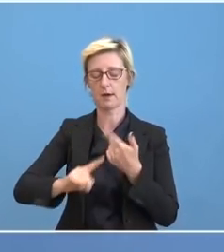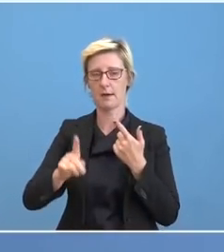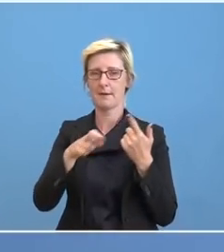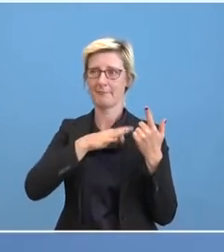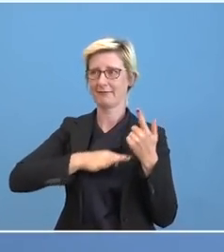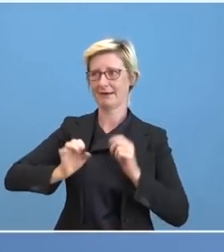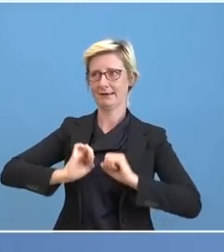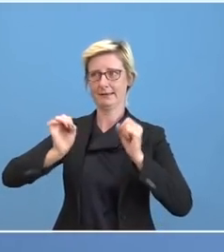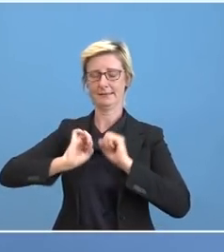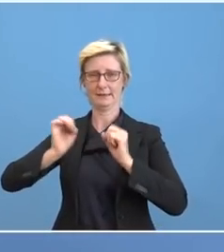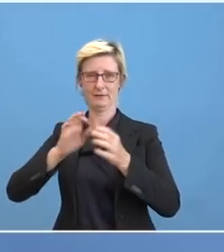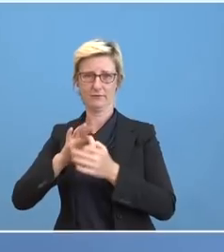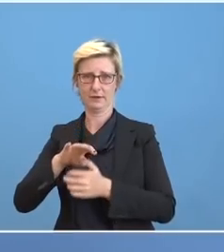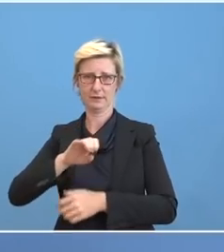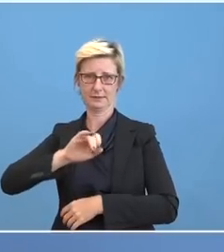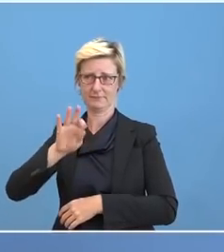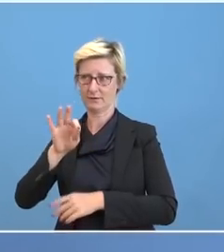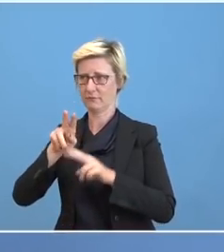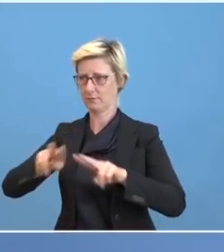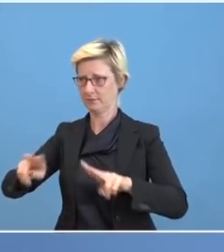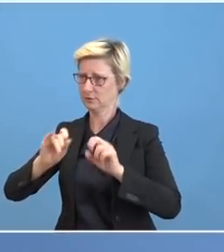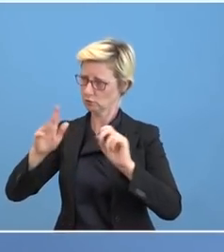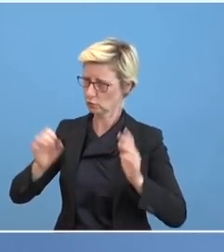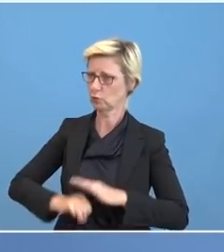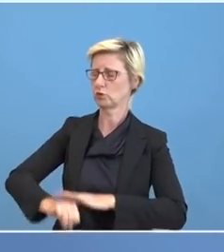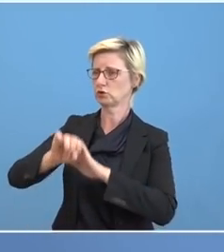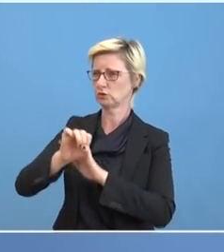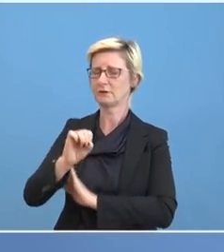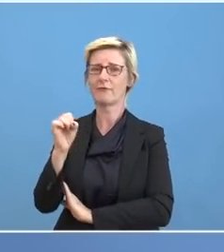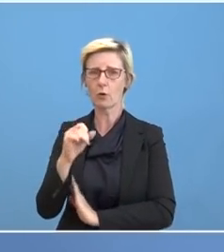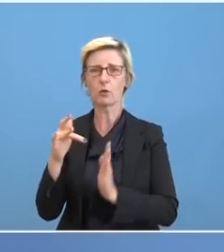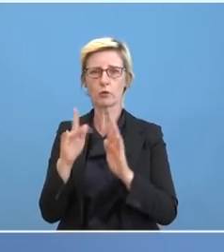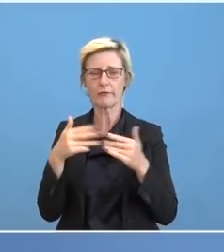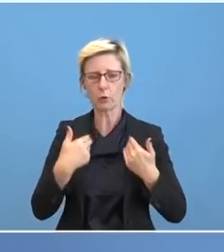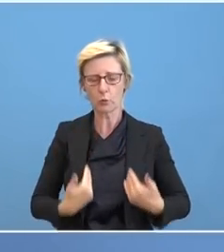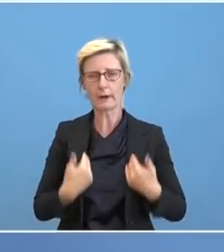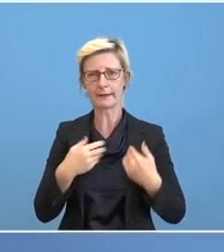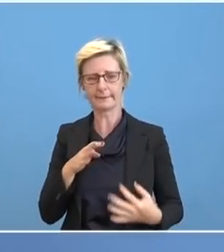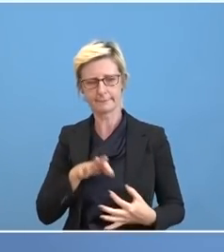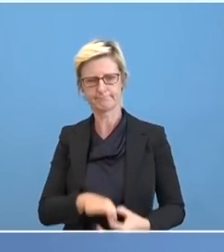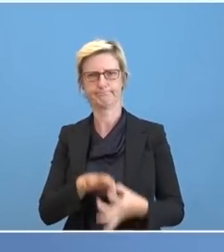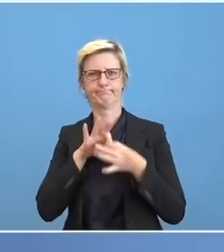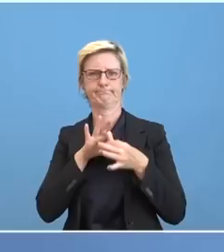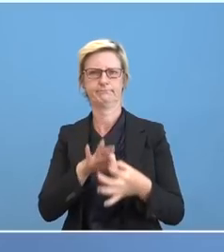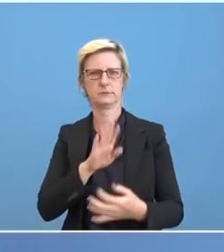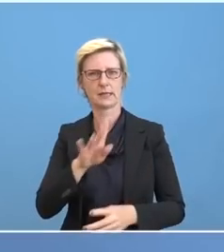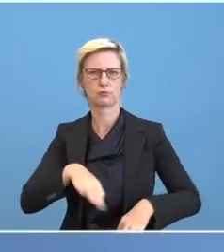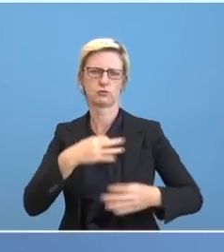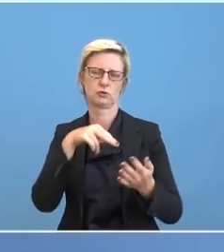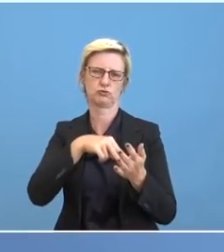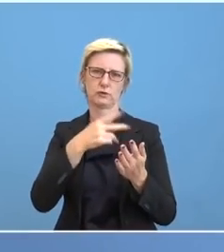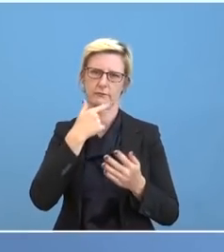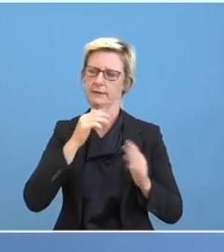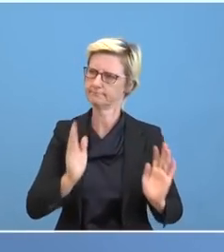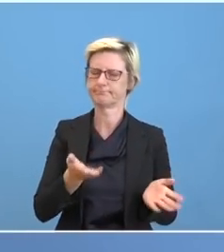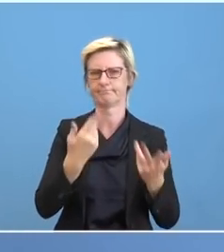Initiative unterstützt, ist humanitär und das ist sein Gesundheitszustand. Noch zwei letzte Fragen